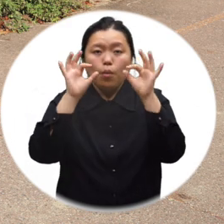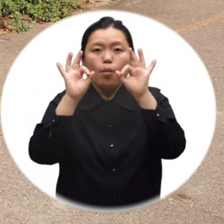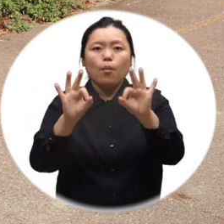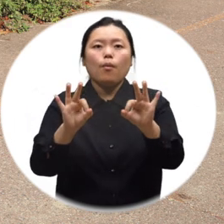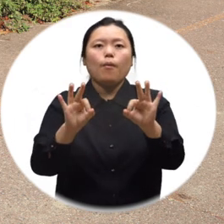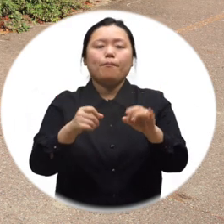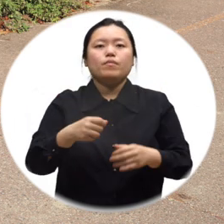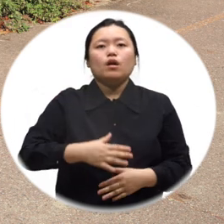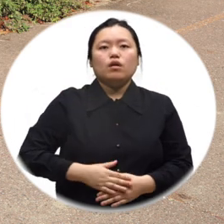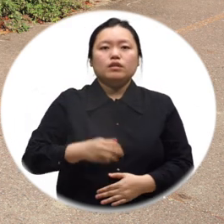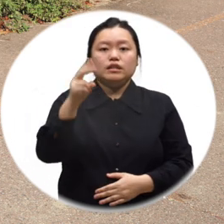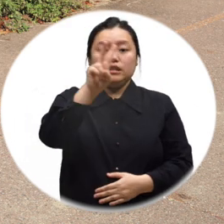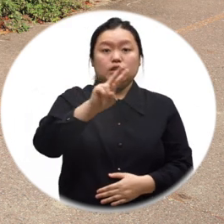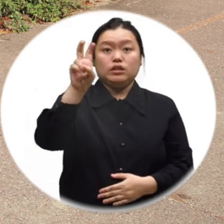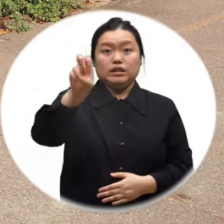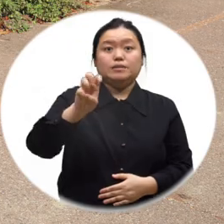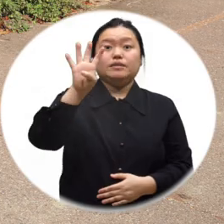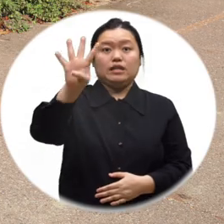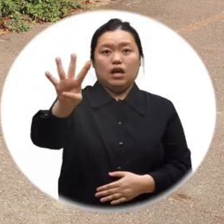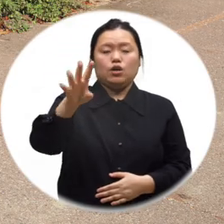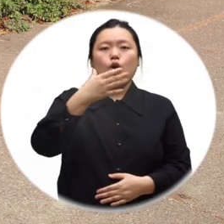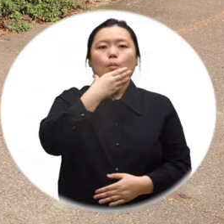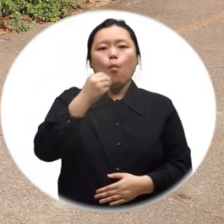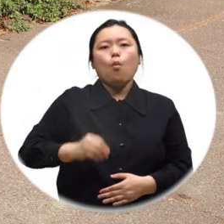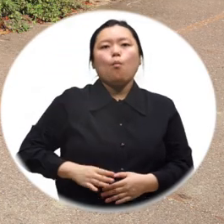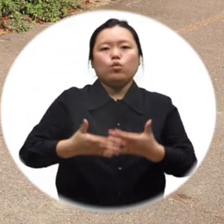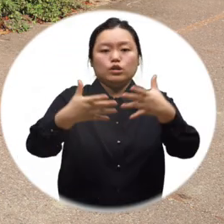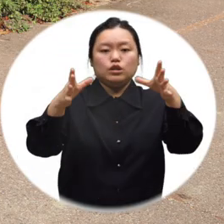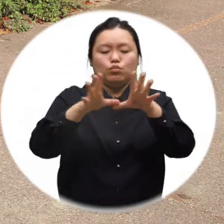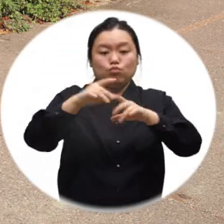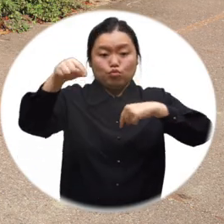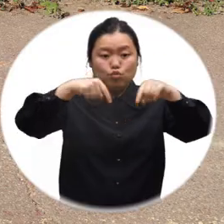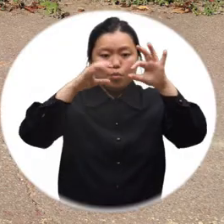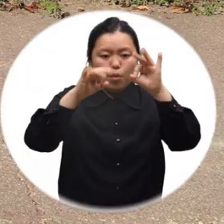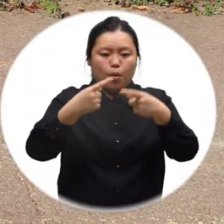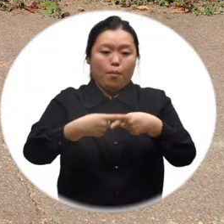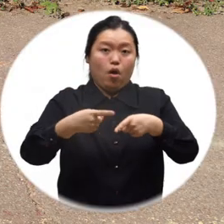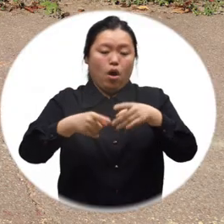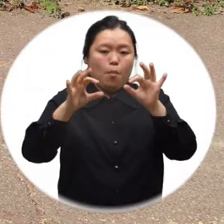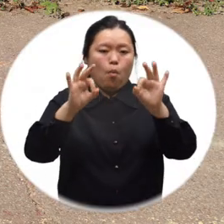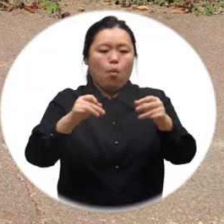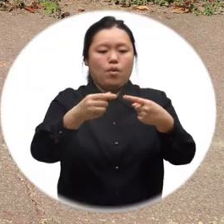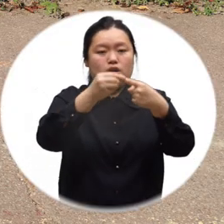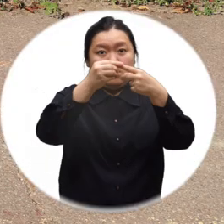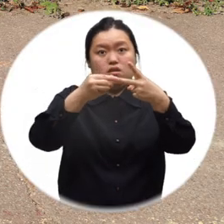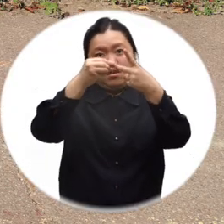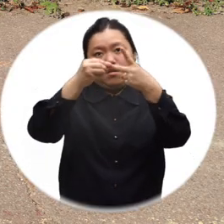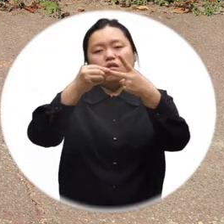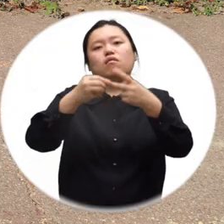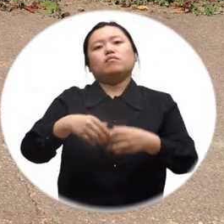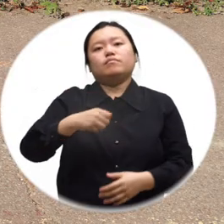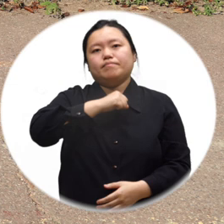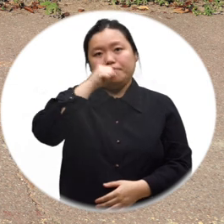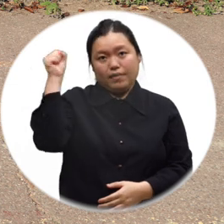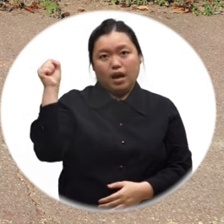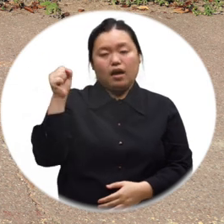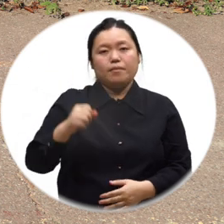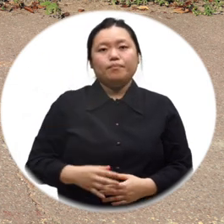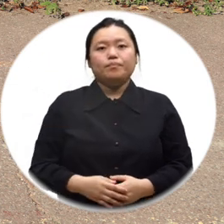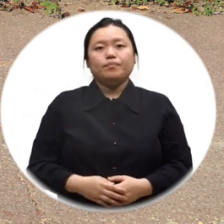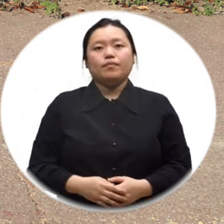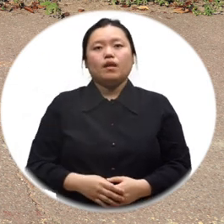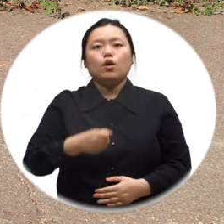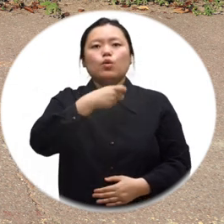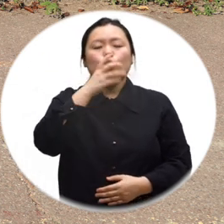노인일자리 수행기관 평가에서 최우수기관으로도 선정됐다고 합니다. 이처럼 노인일자리는 단순히 어르신들의